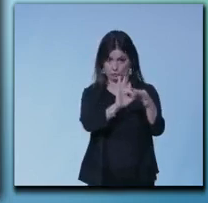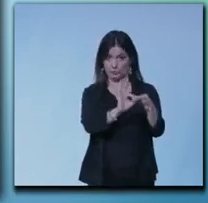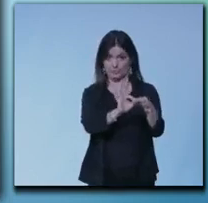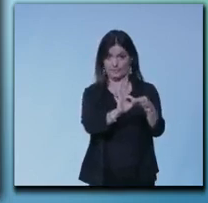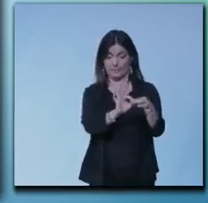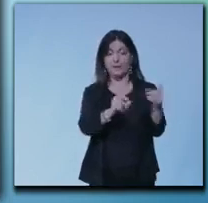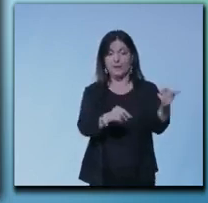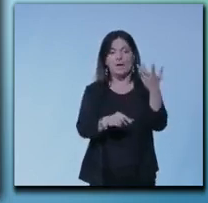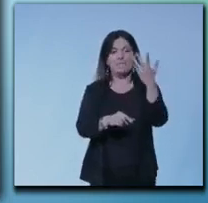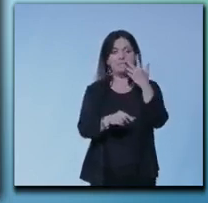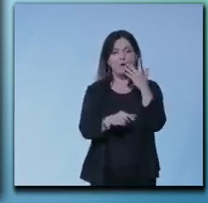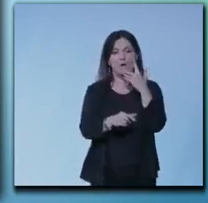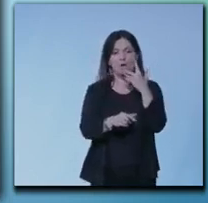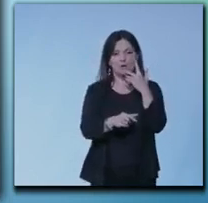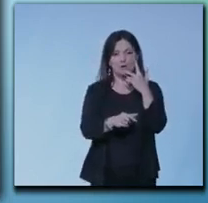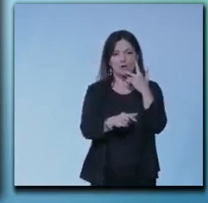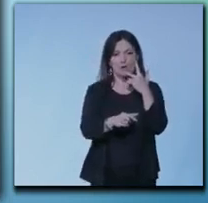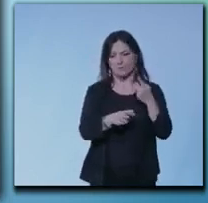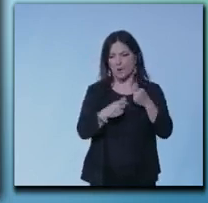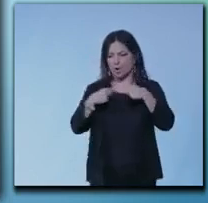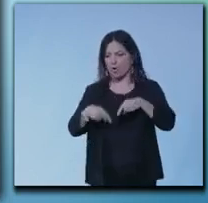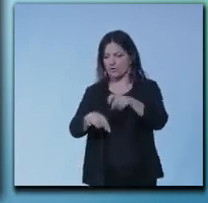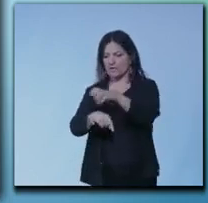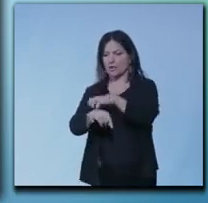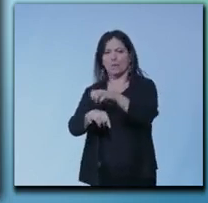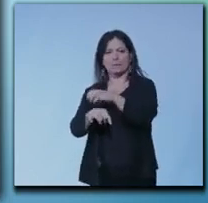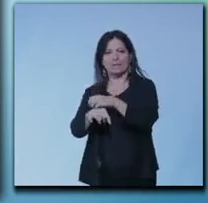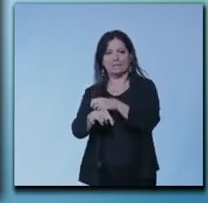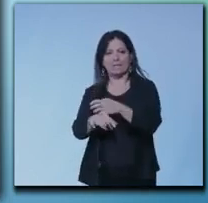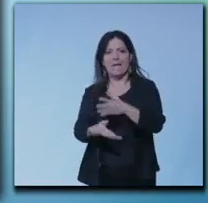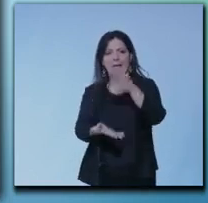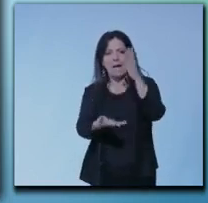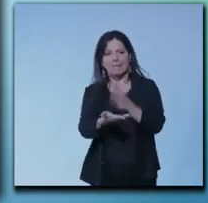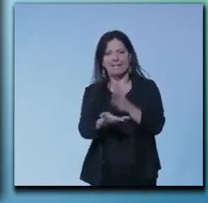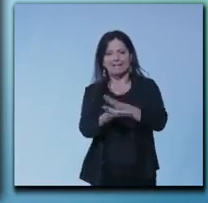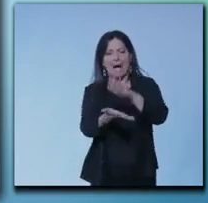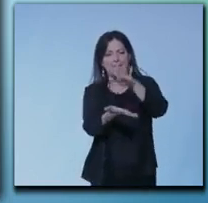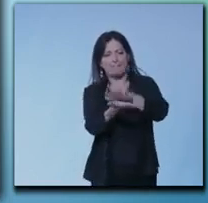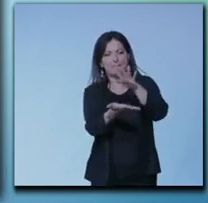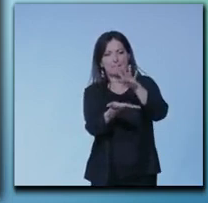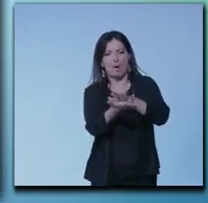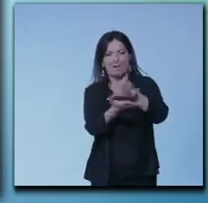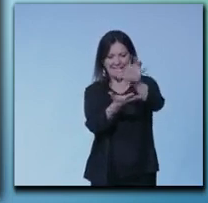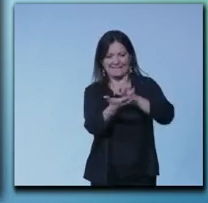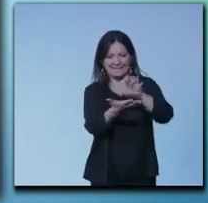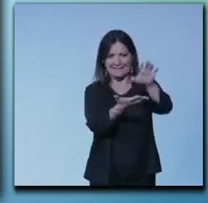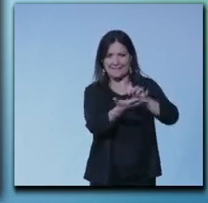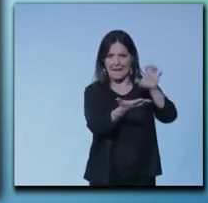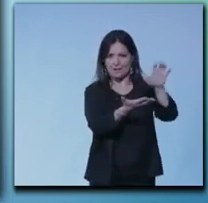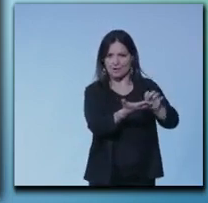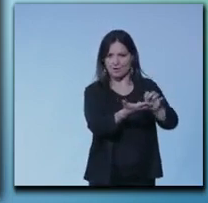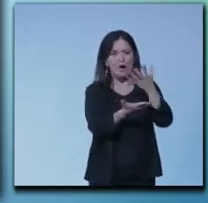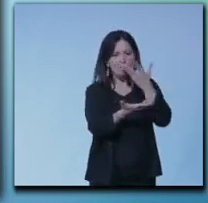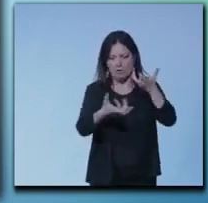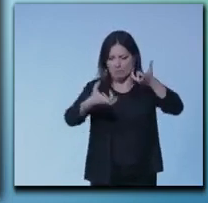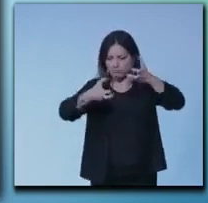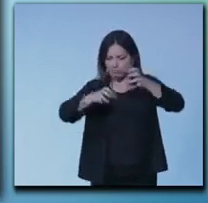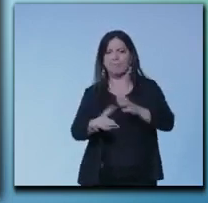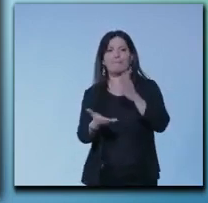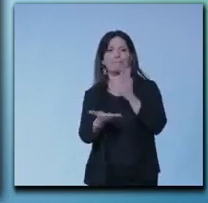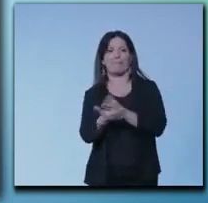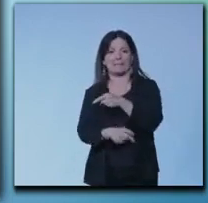Ministri la metà della bozza del testo che ci è stata consegnata con delle semplificazioni, delle